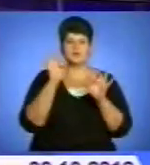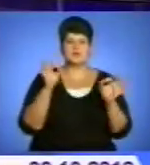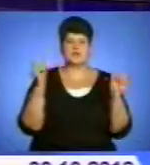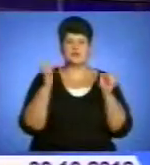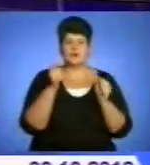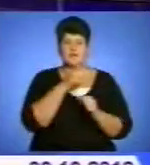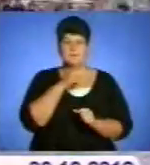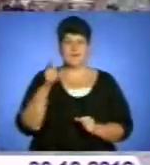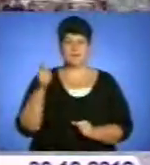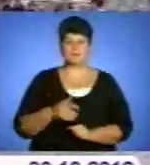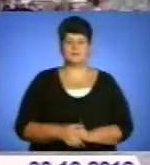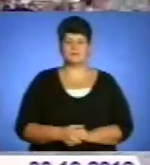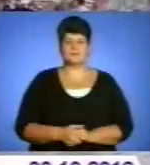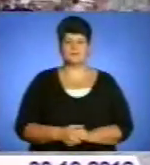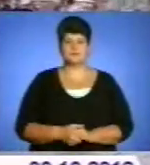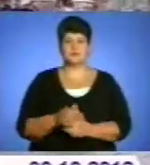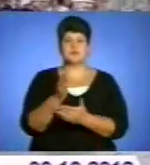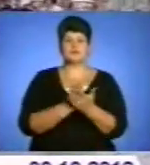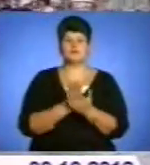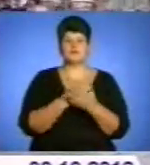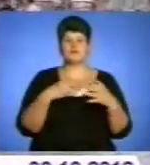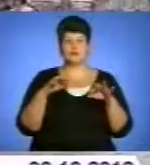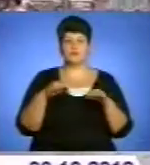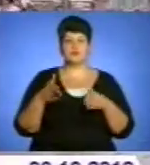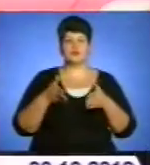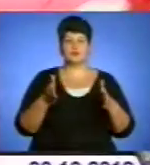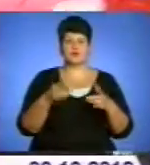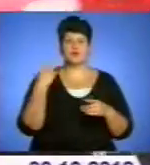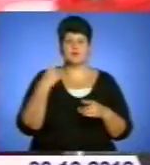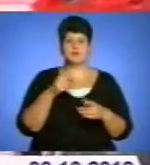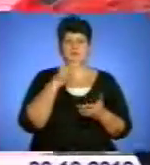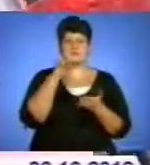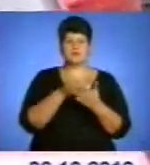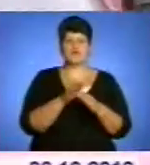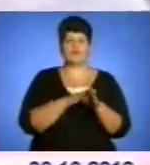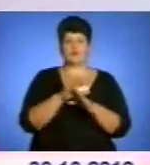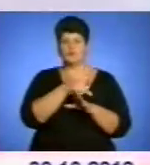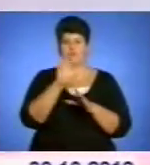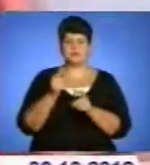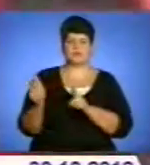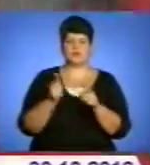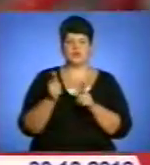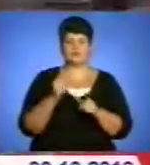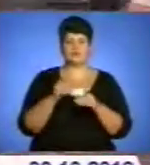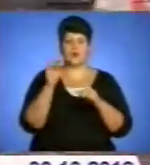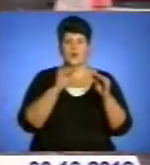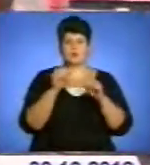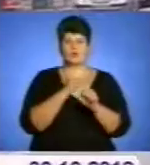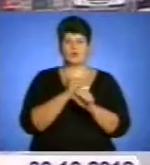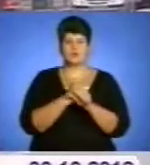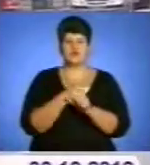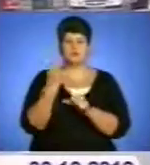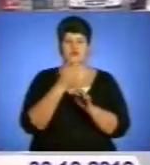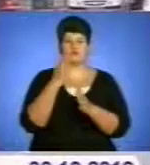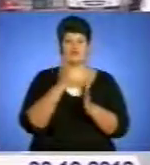кореспонденти. Служба автомобільних доріг області звітує, виконали увесь підготовчий комплекс робіт. В першу чергу